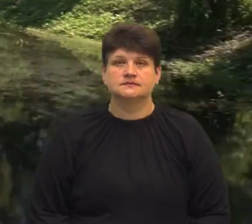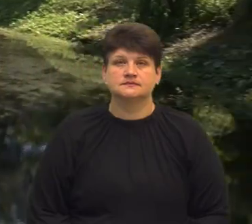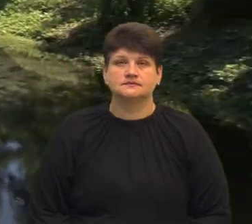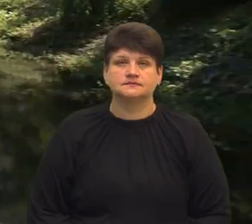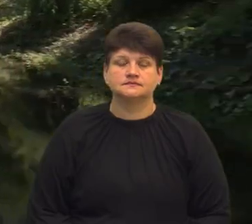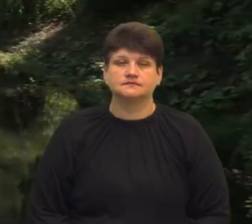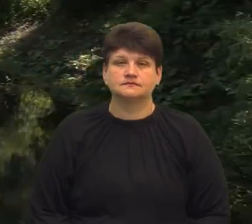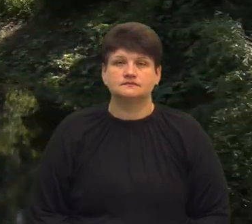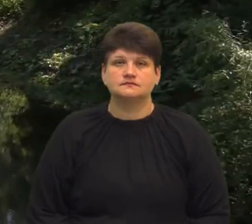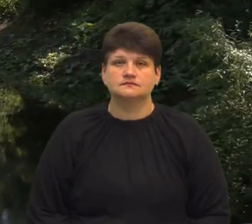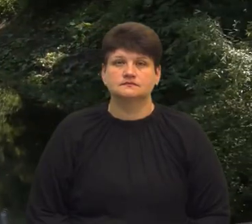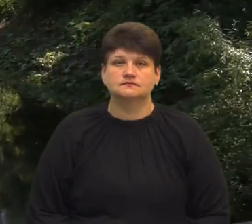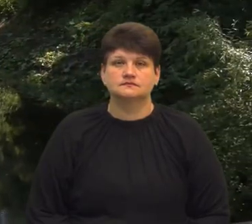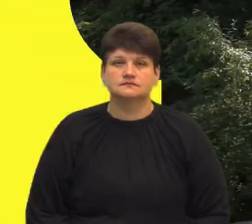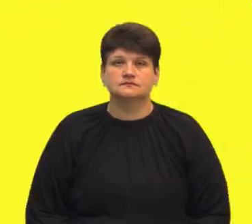Тернопільщина.